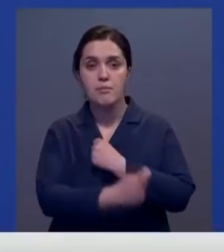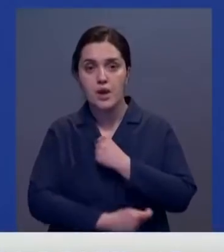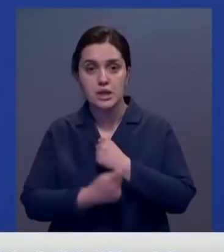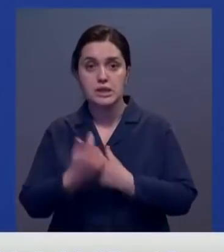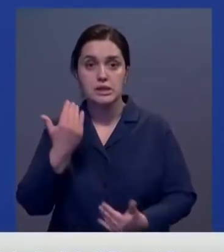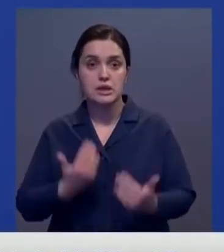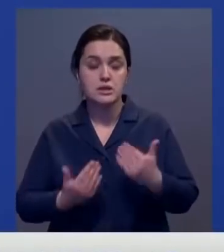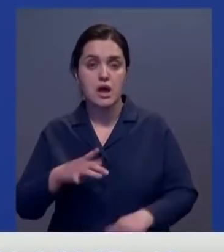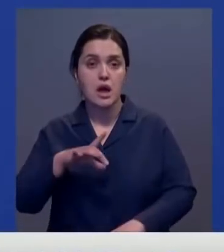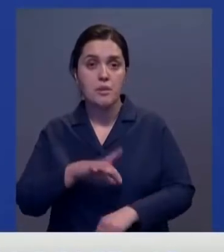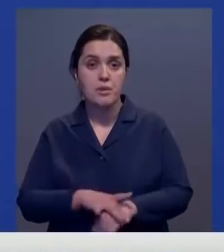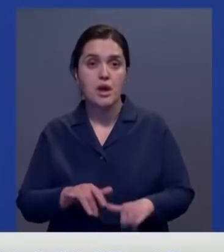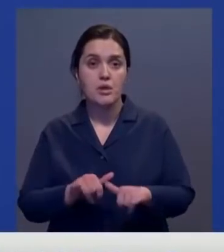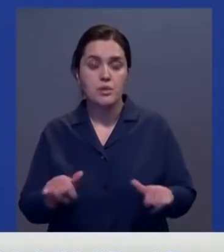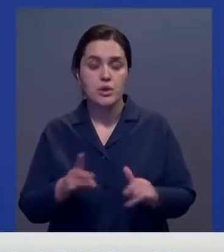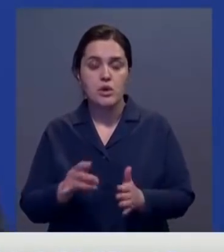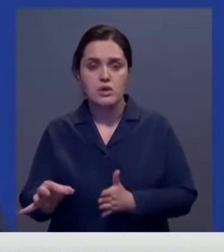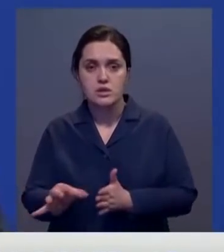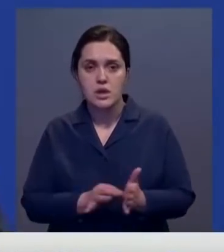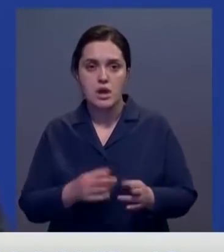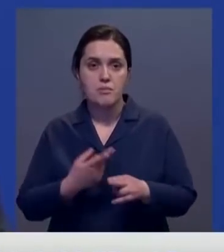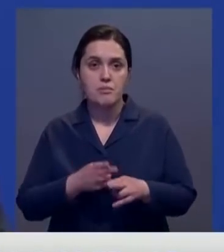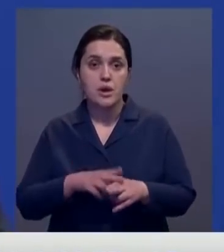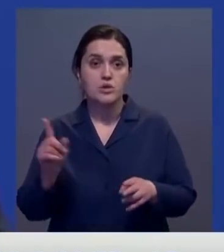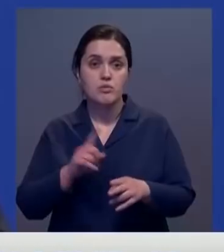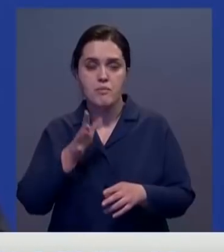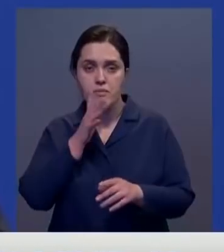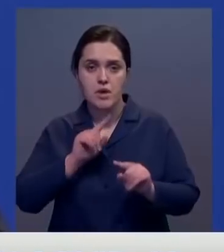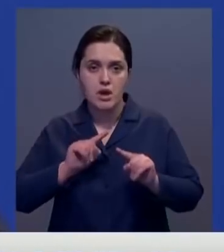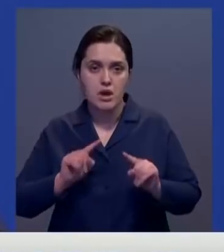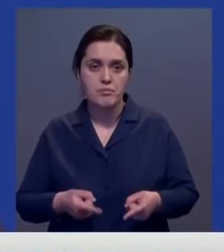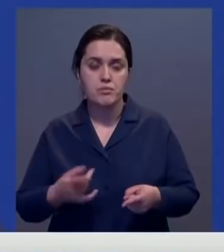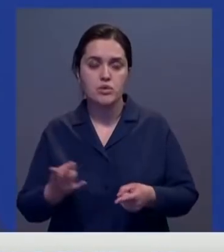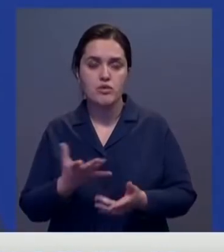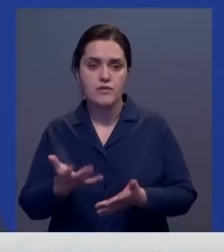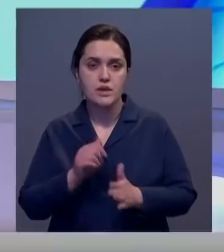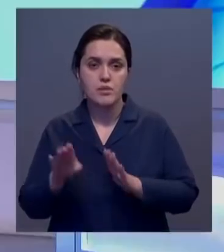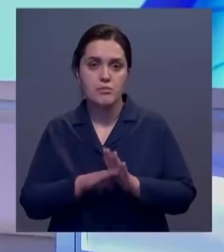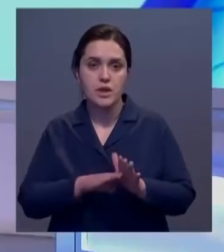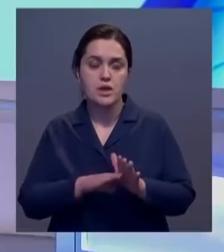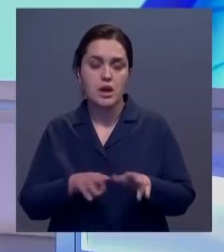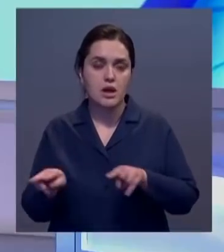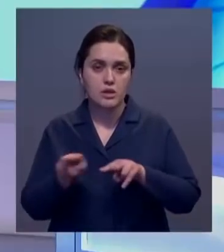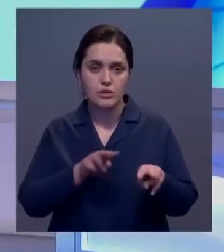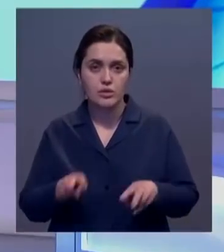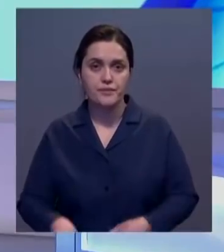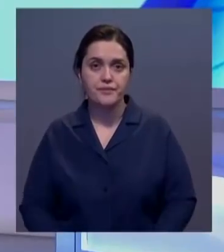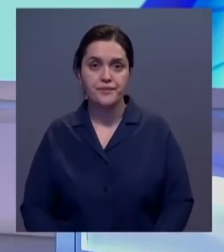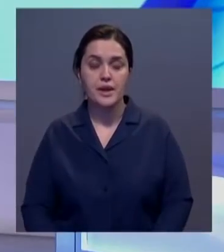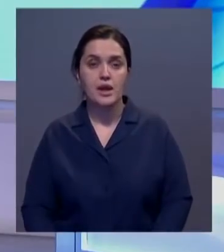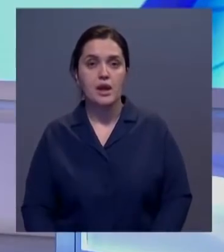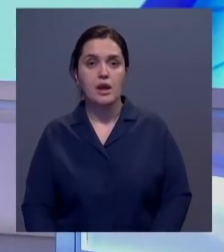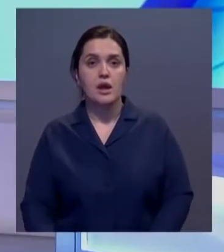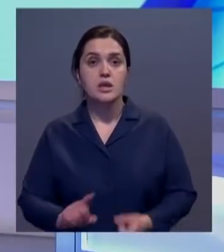вспышки следует реагировать немедленно, чтобы в кратчайшие сроки взять ситуацию под контроль». Между тем, количество